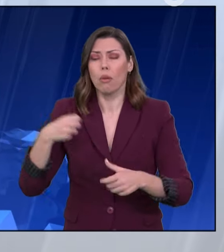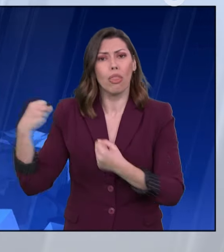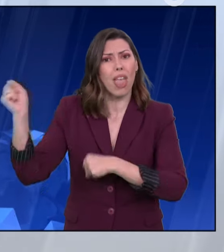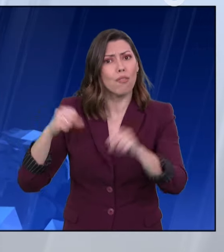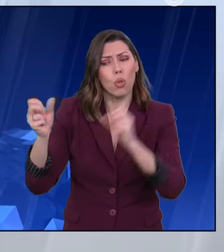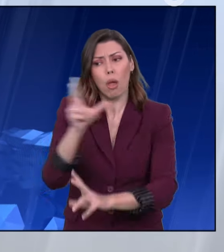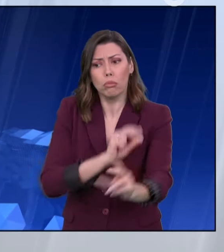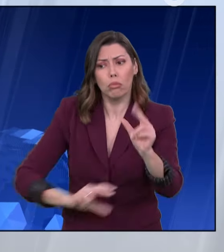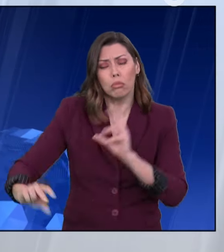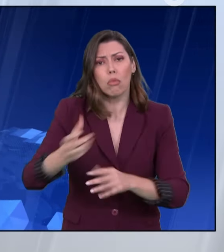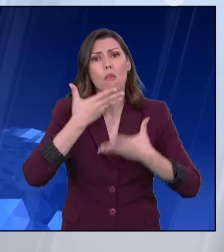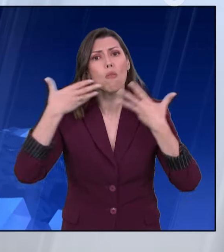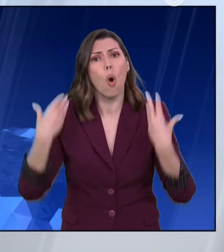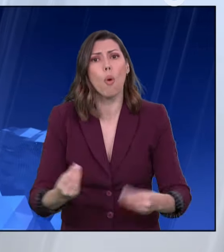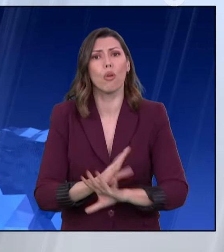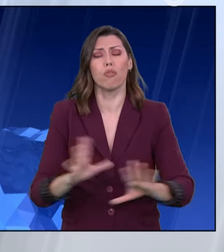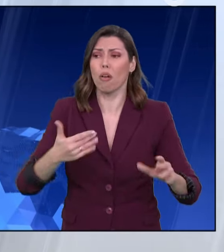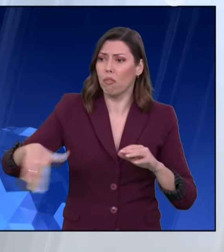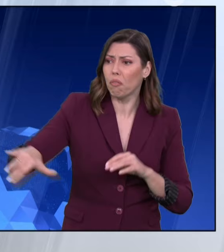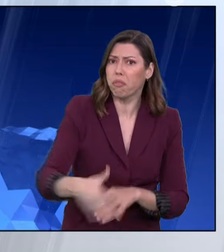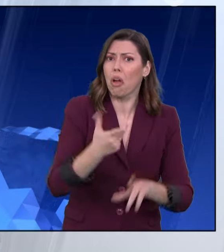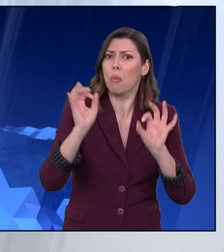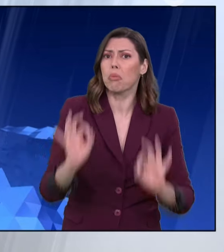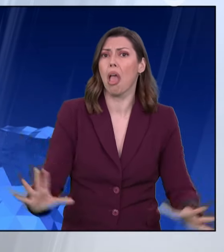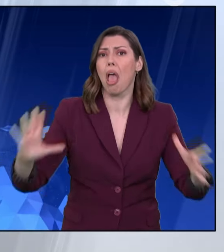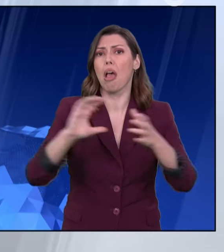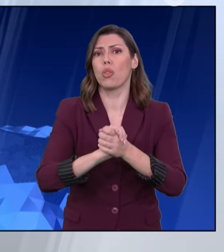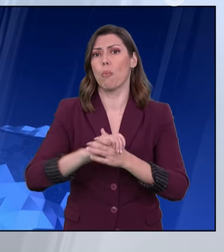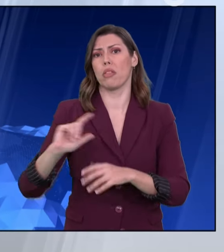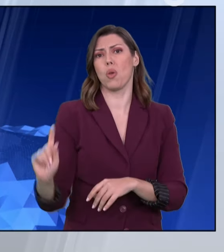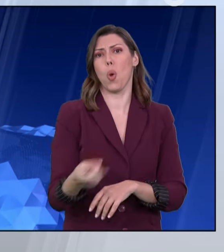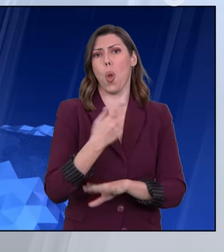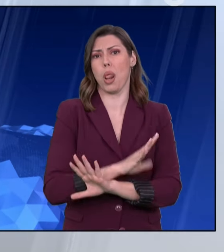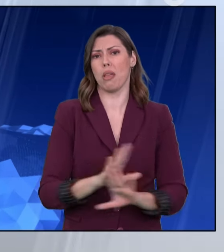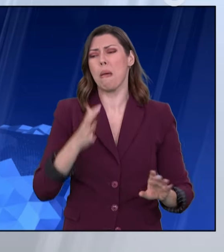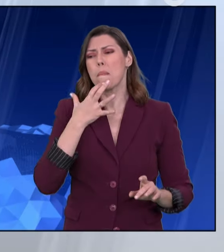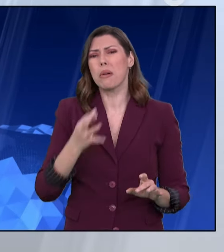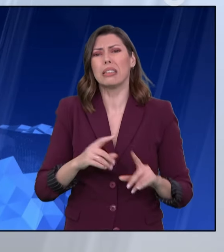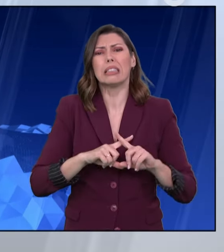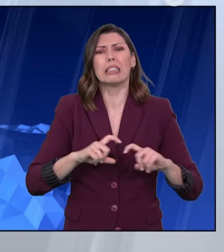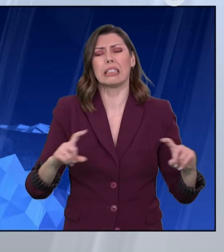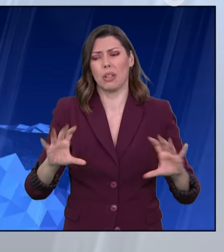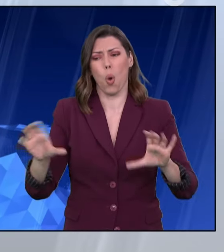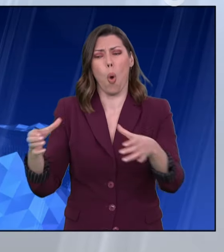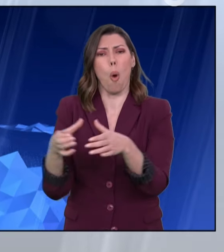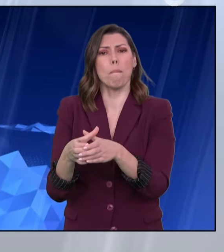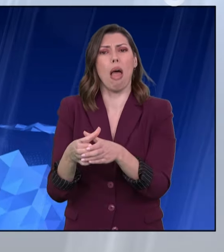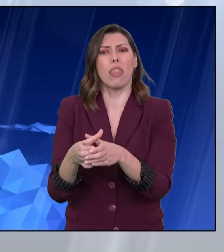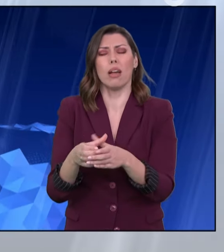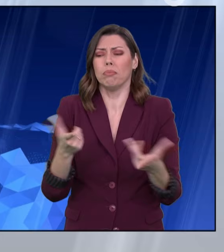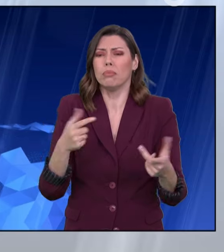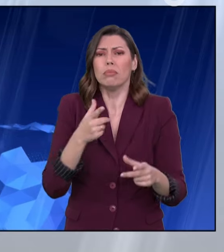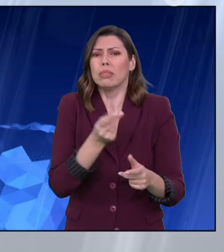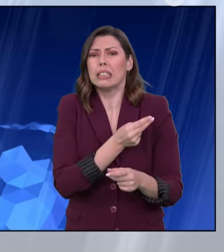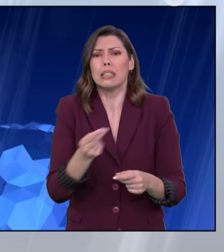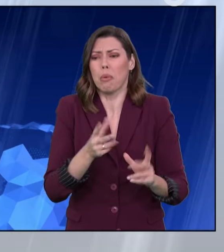από ό,τι όταν πήγαμε για αυτό το θέμα. Υποτιμά και την κρίση των βουλευτών του οποιοδήποτε κόμματος να ομαδοποιούνται επειδή ψήφισαν το ίδιο με κάποιον